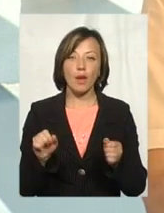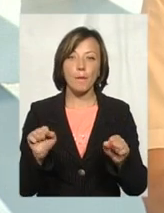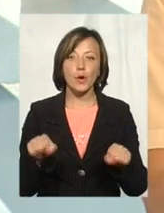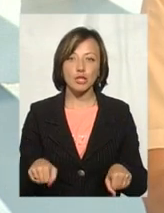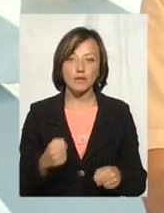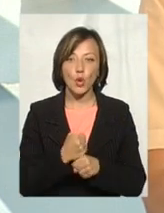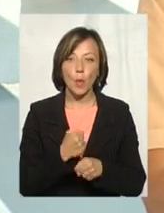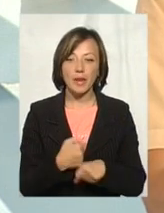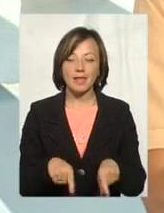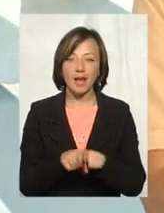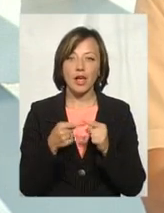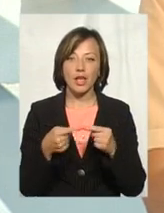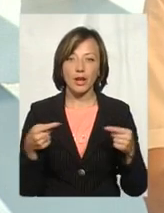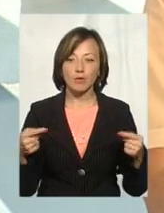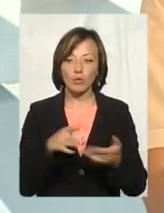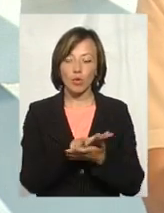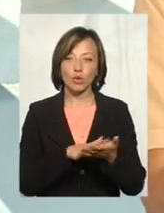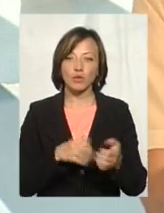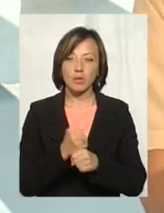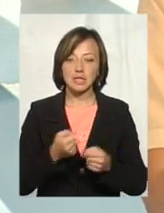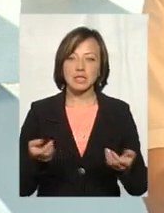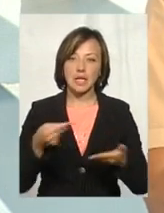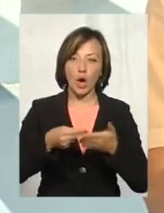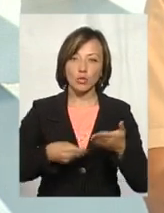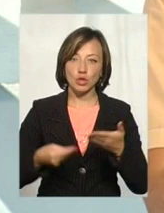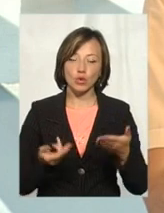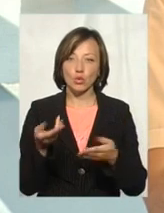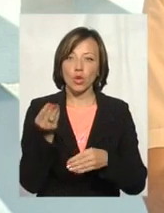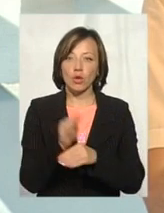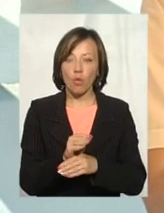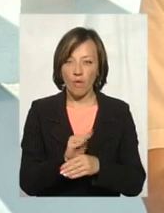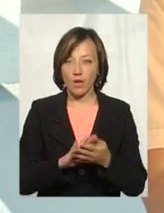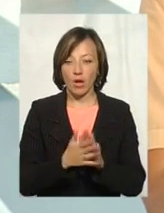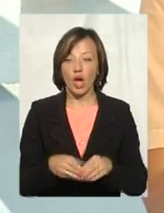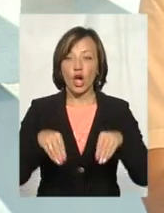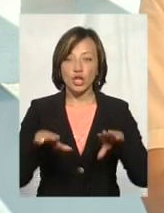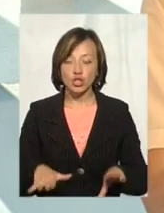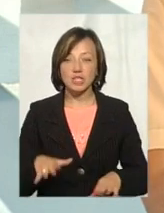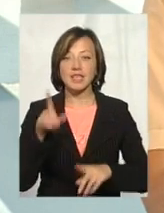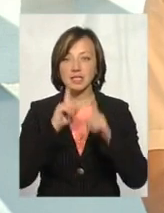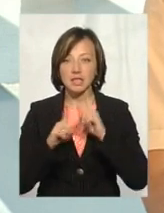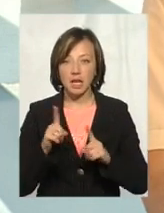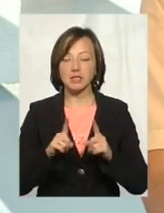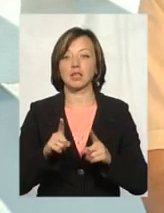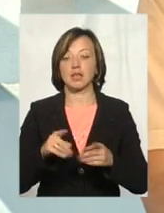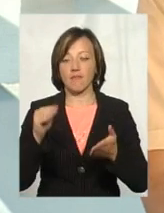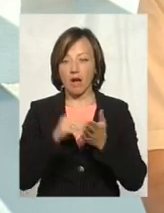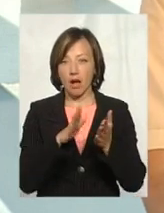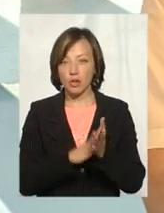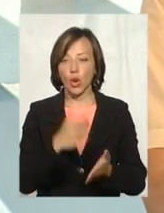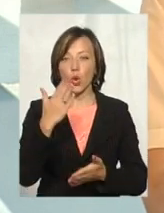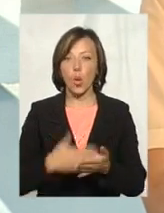робити такі речі, продовжувати роботу, заключати додатковий договір. В рішенні сесії чітко вказано розірвати